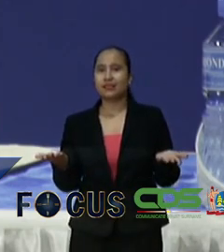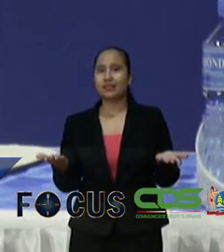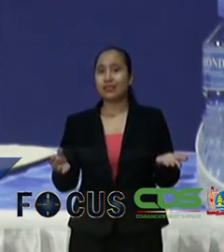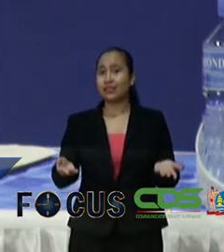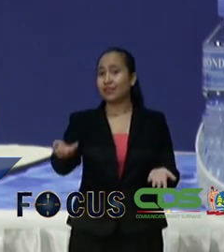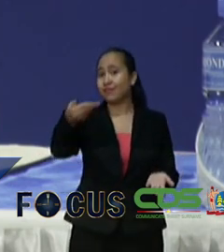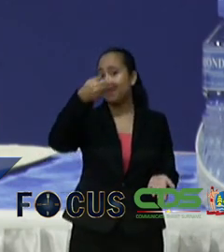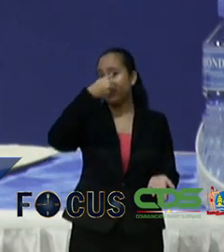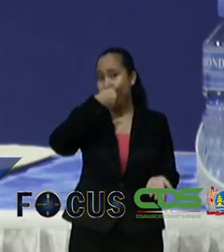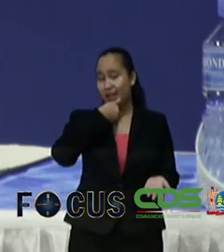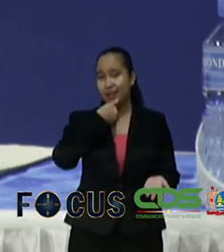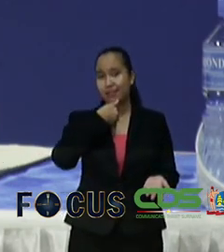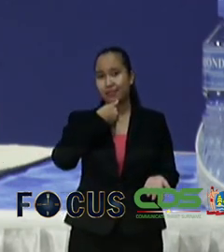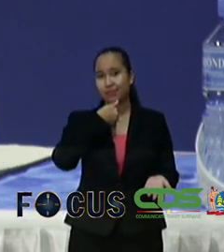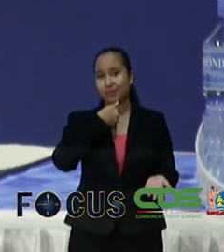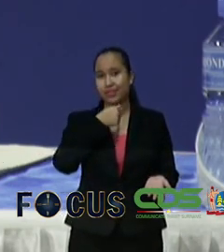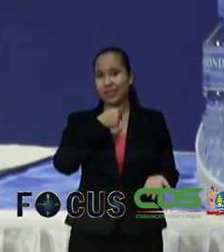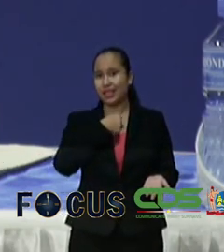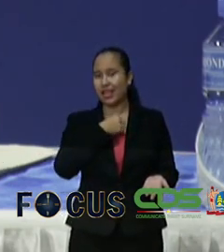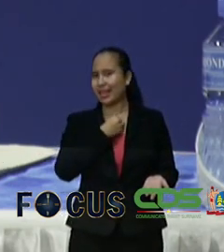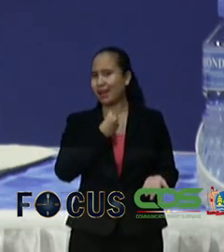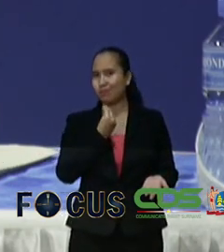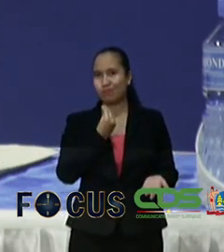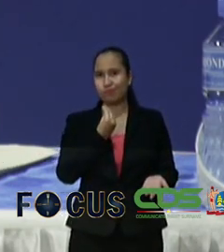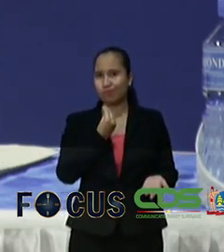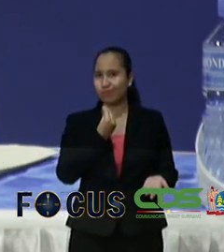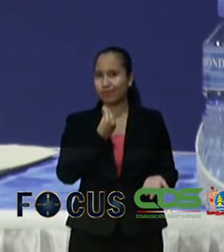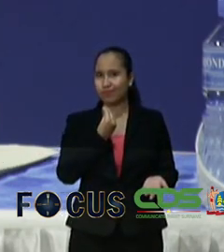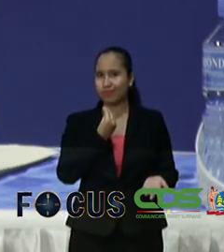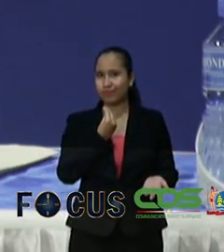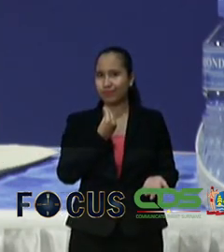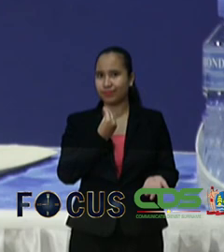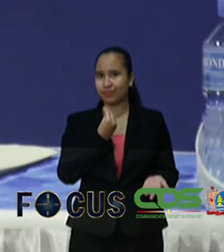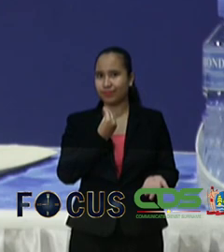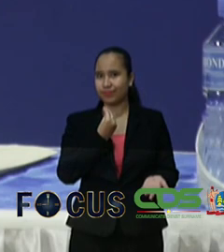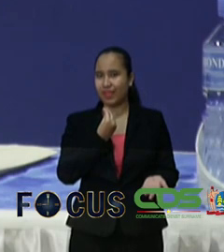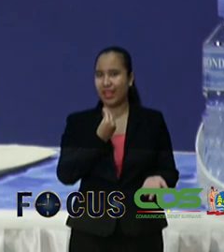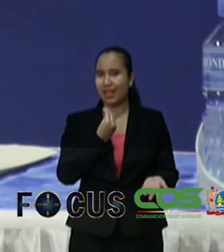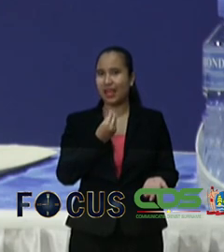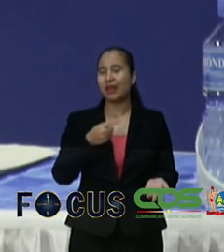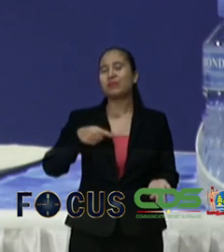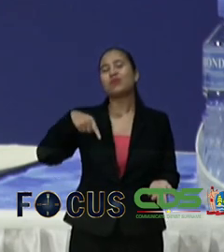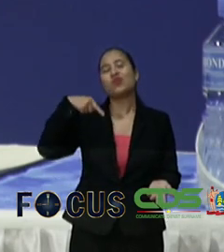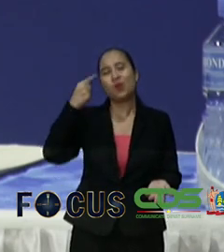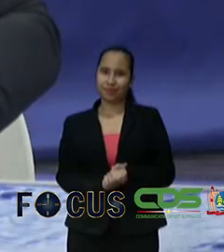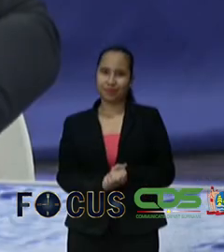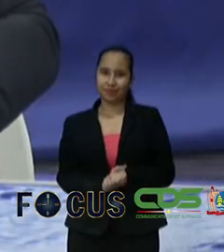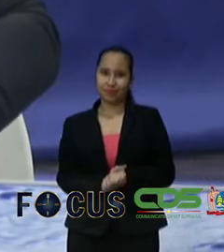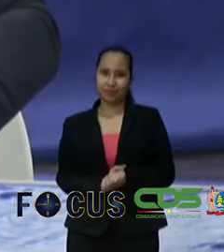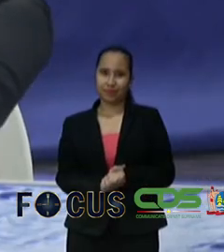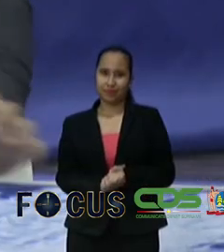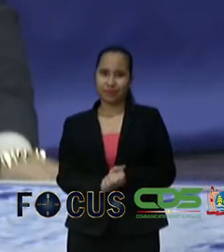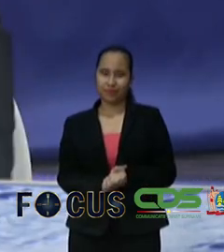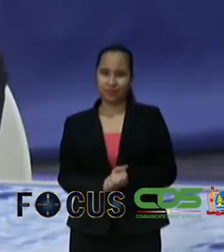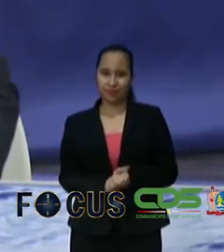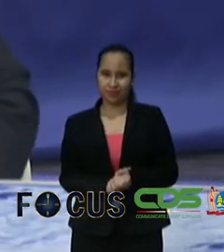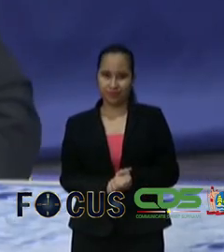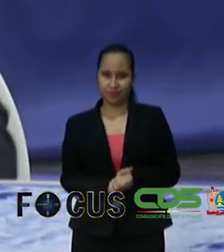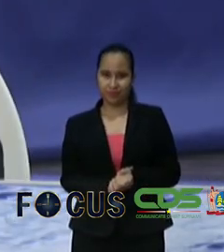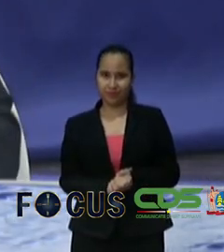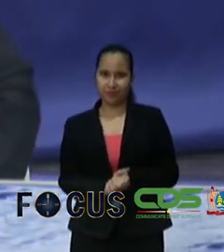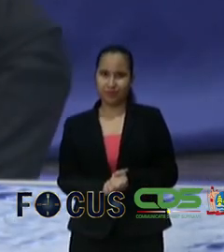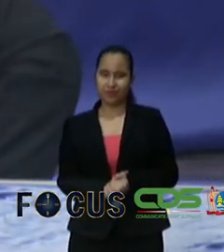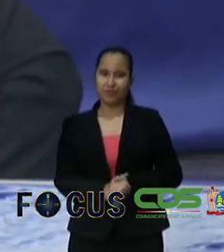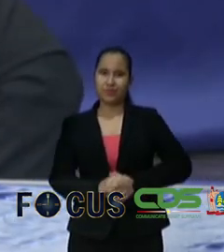vraag die gesteld is en ik heb een verder verremd naar wat speelt binnen de samenleving dat van de